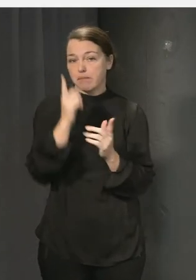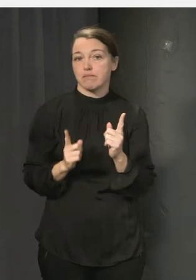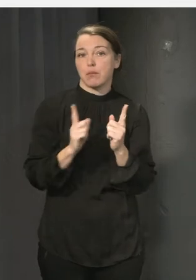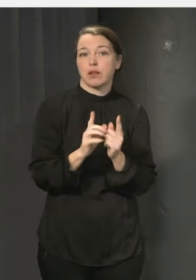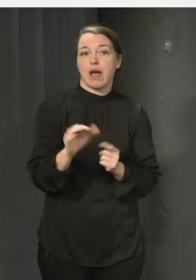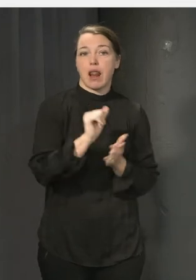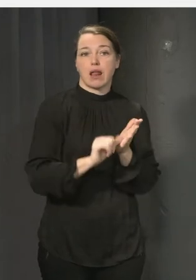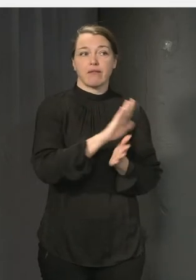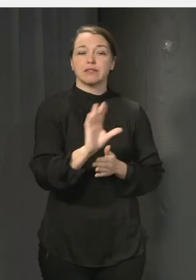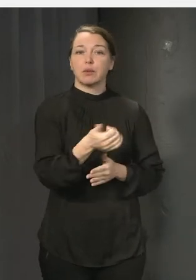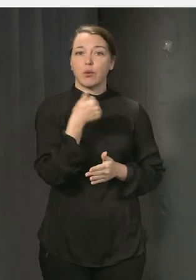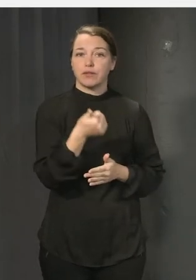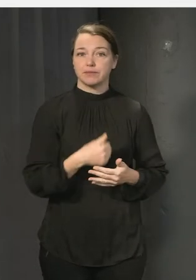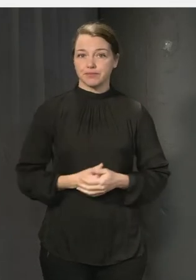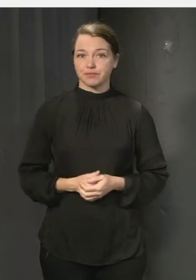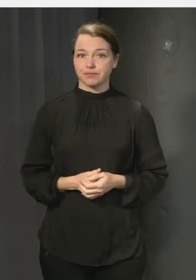behoven.